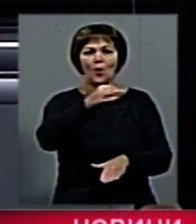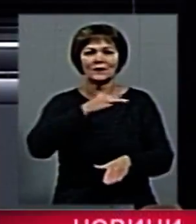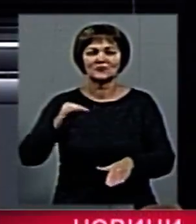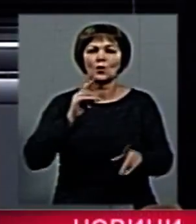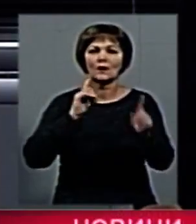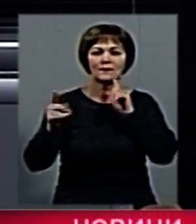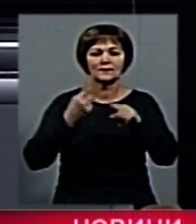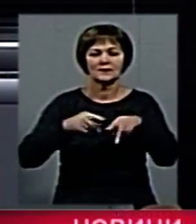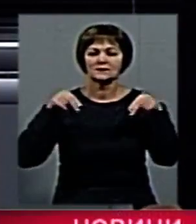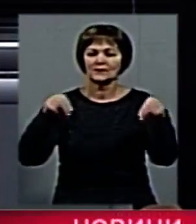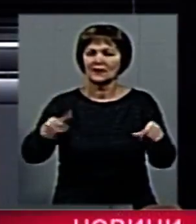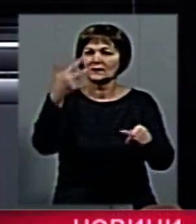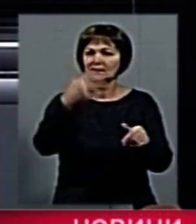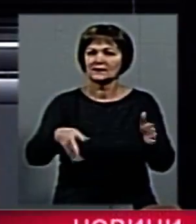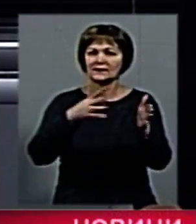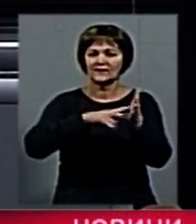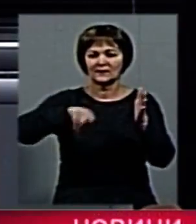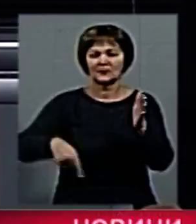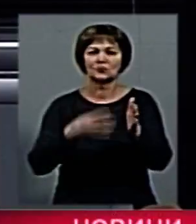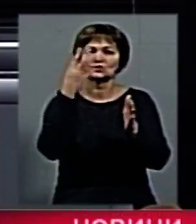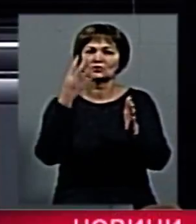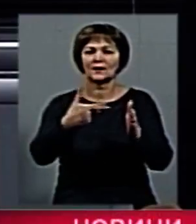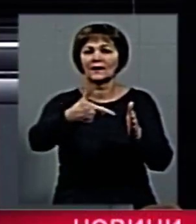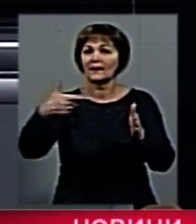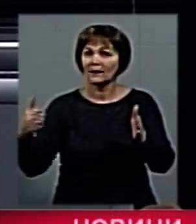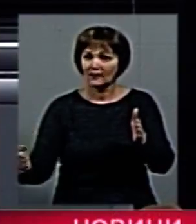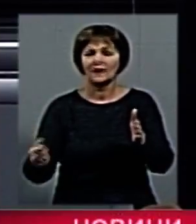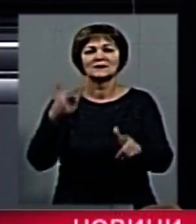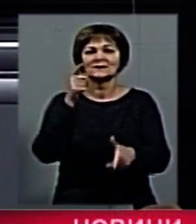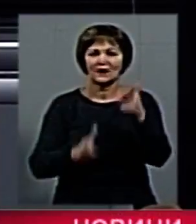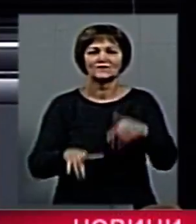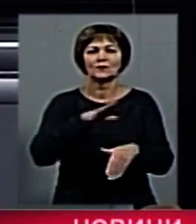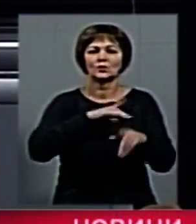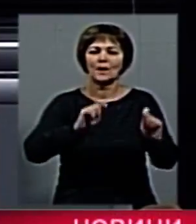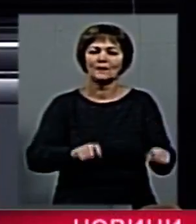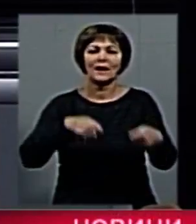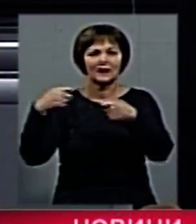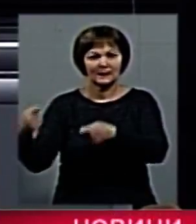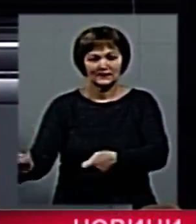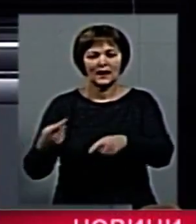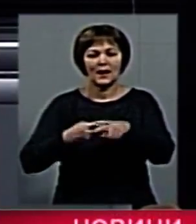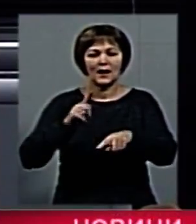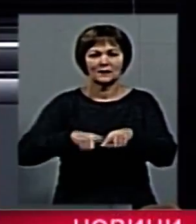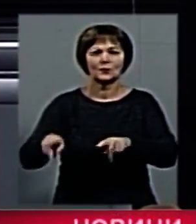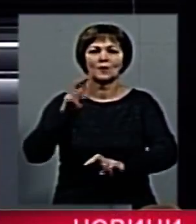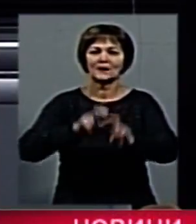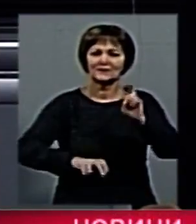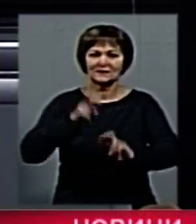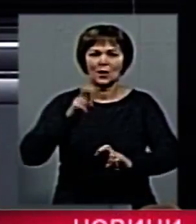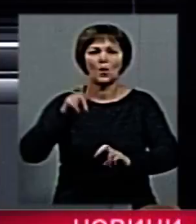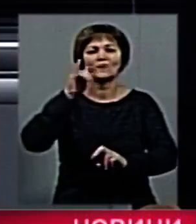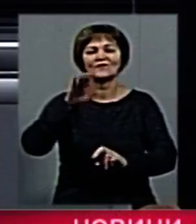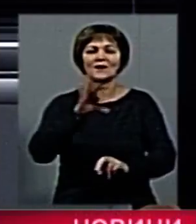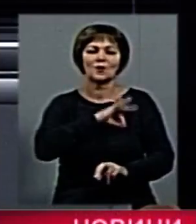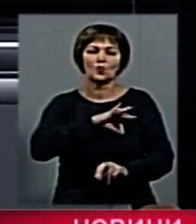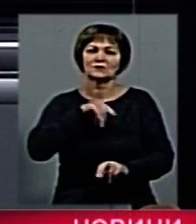земельна ділянка площею 39,4 гектара справді була передана видобувному підприємству у